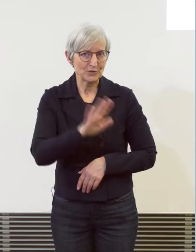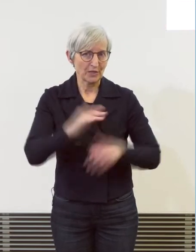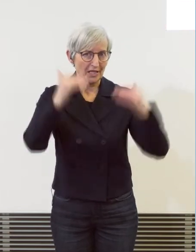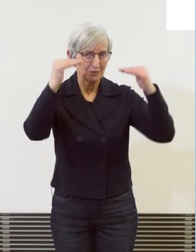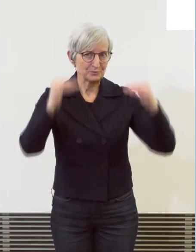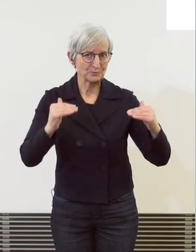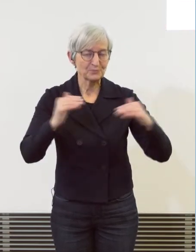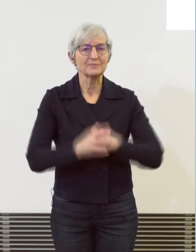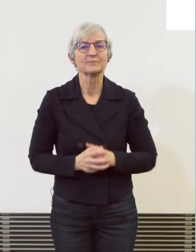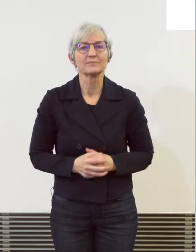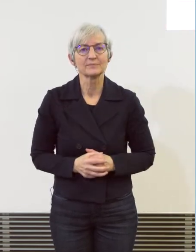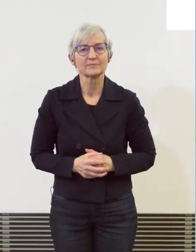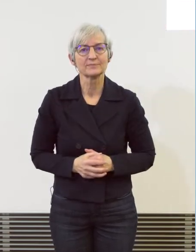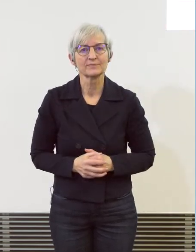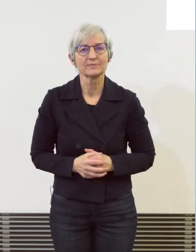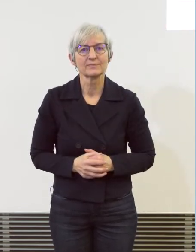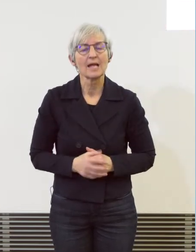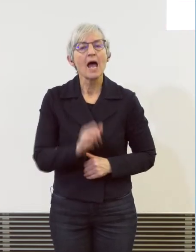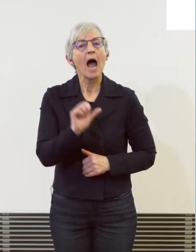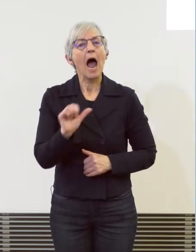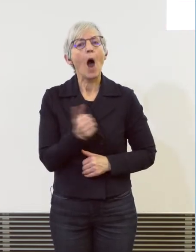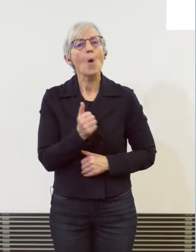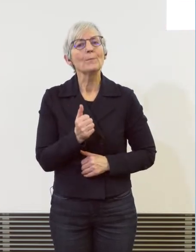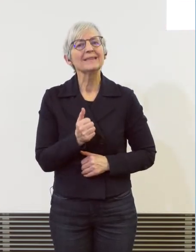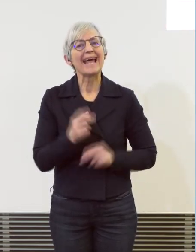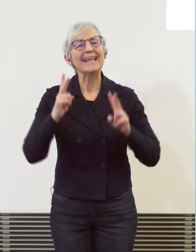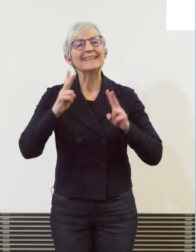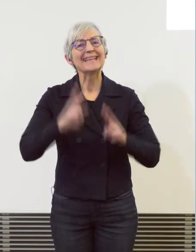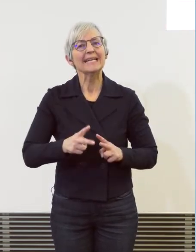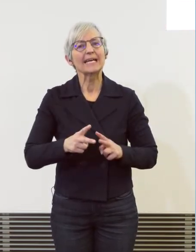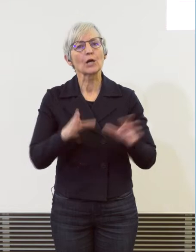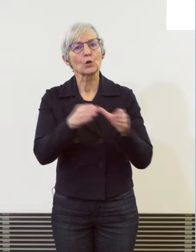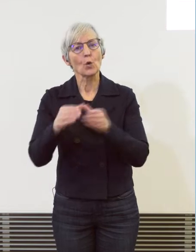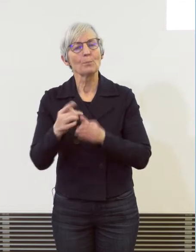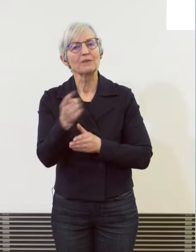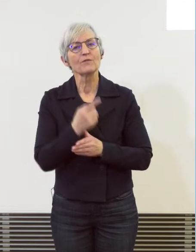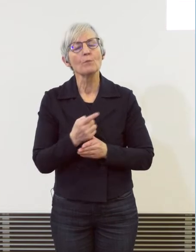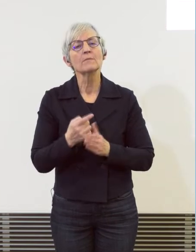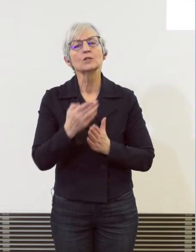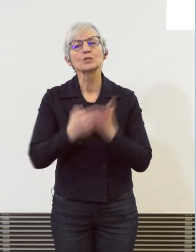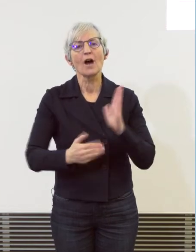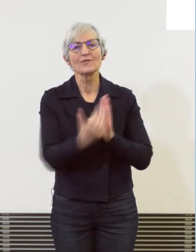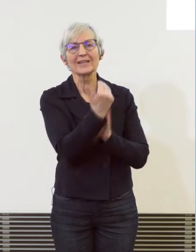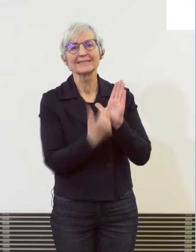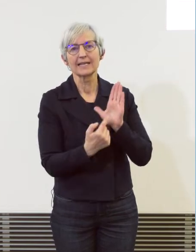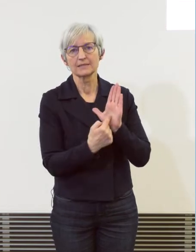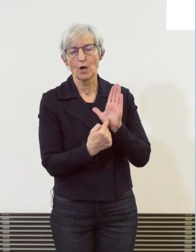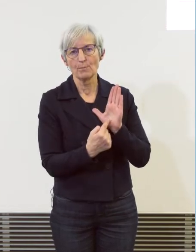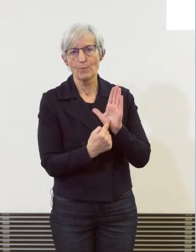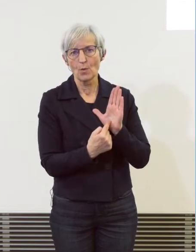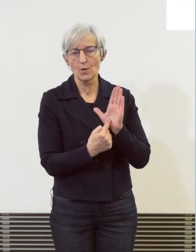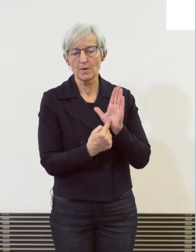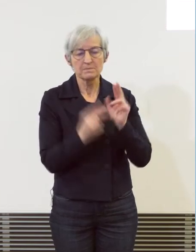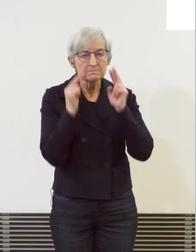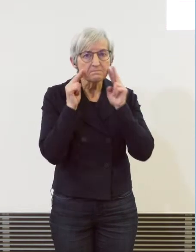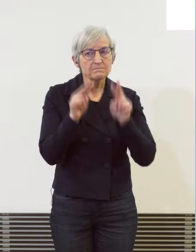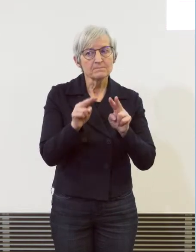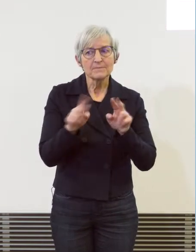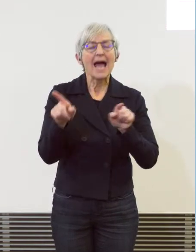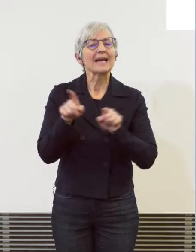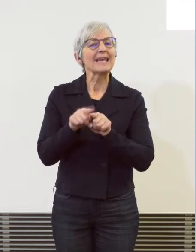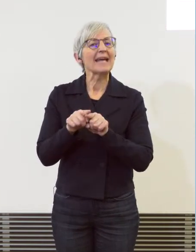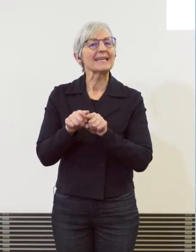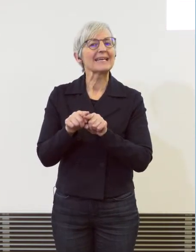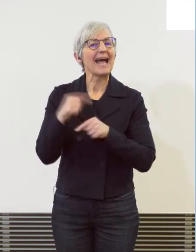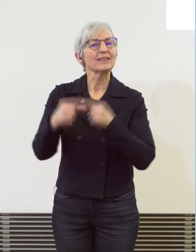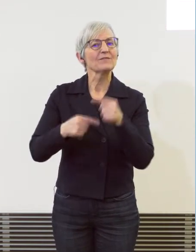Wenn wir die Hauptdeliktsgruppen vom Strafgesetzbuch anschauen, sehen wir, dass gleich wie die Entwicklung im Gesamtkanton